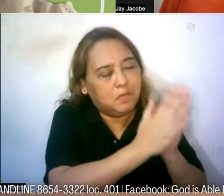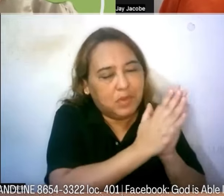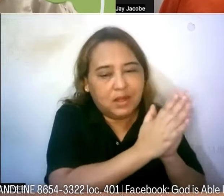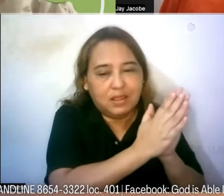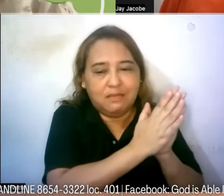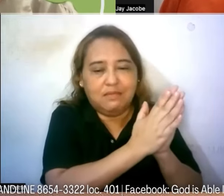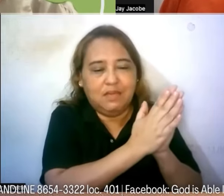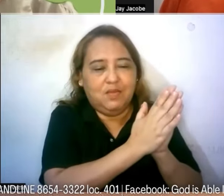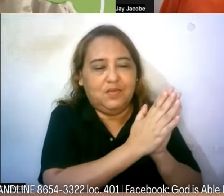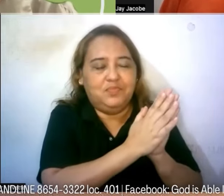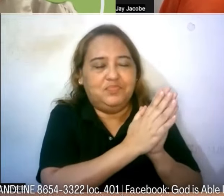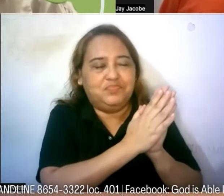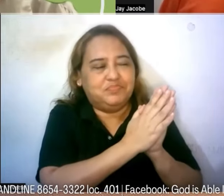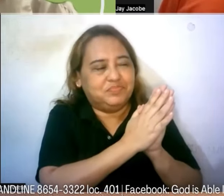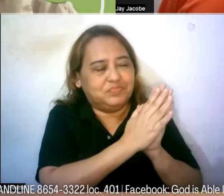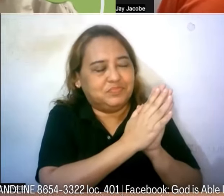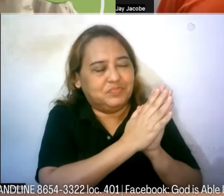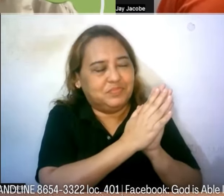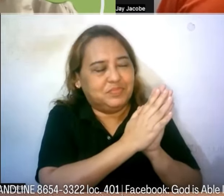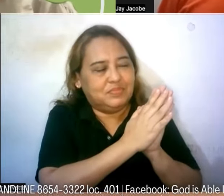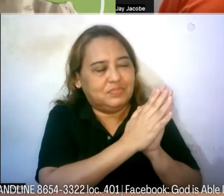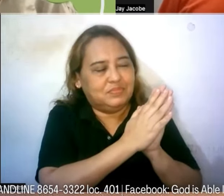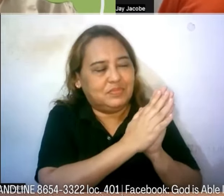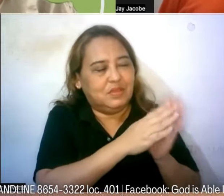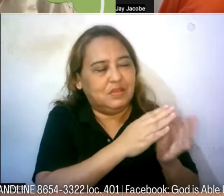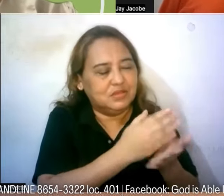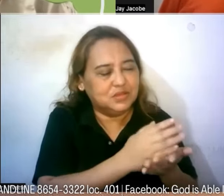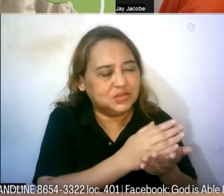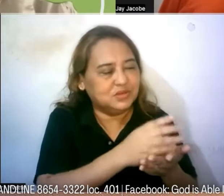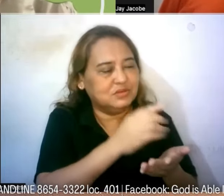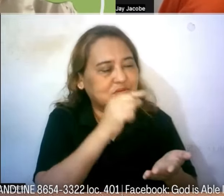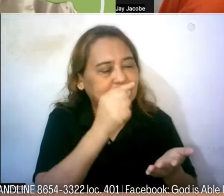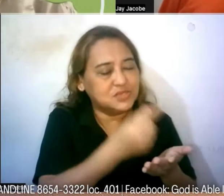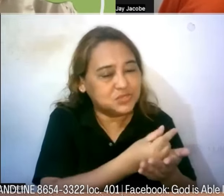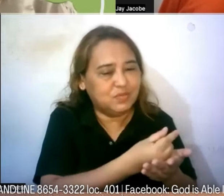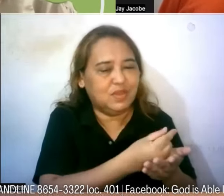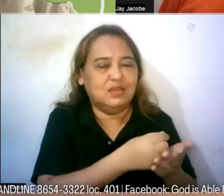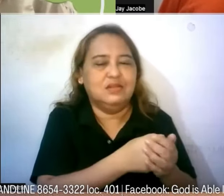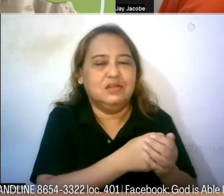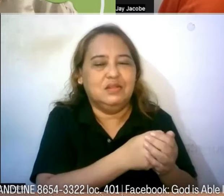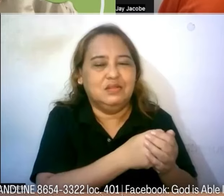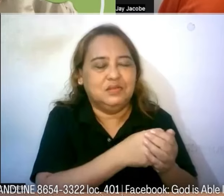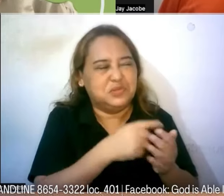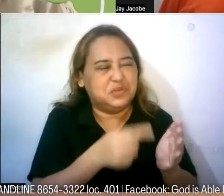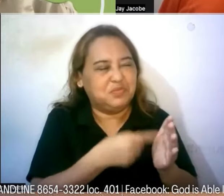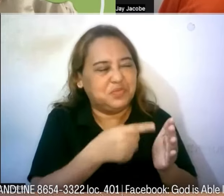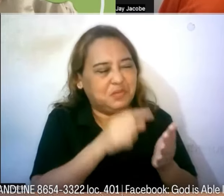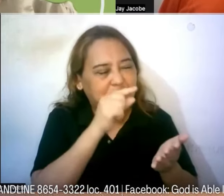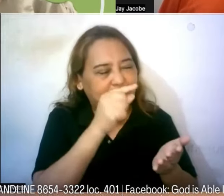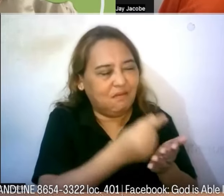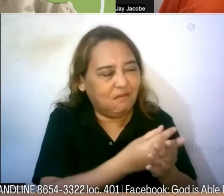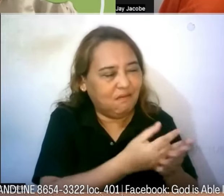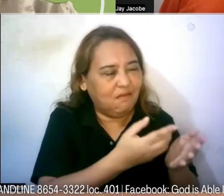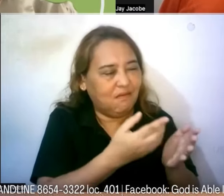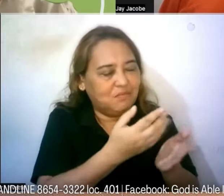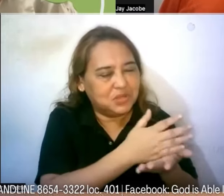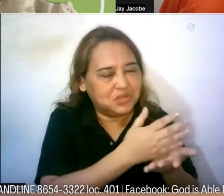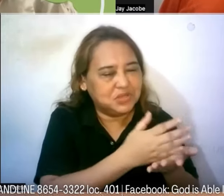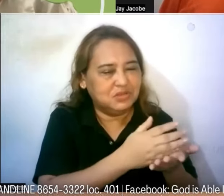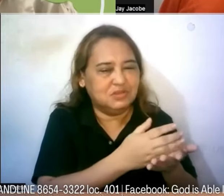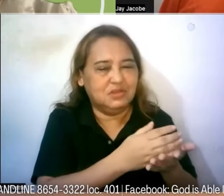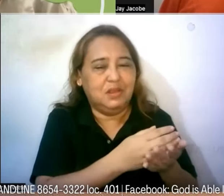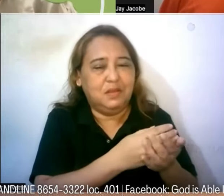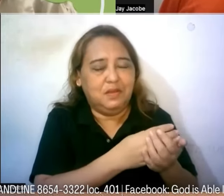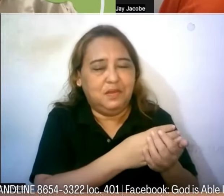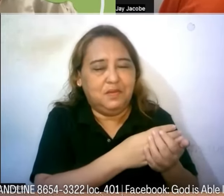ibahagi ang gospel ng pagmamahal ni Lord sa kanila at minsan yung gospel na pinapahayag natin nagsisimula yan sa ating pagiging presente